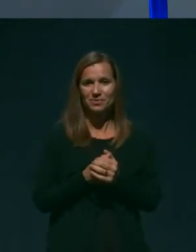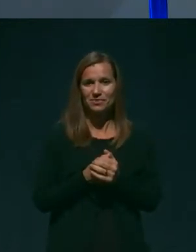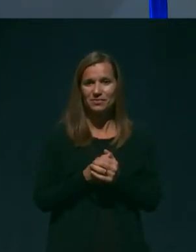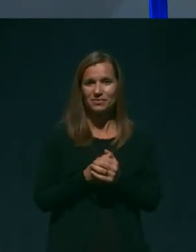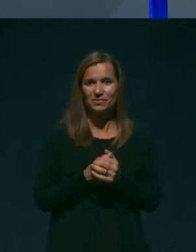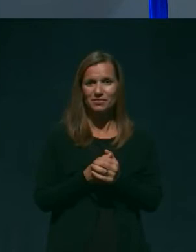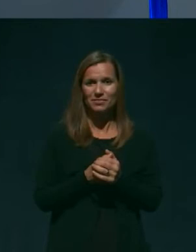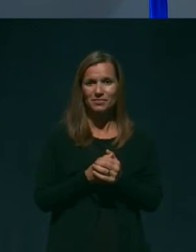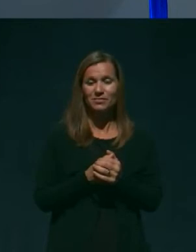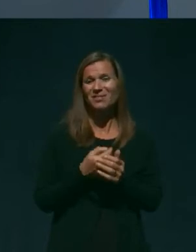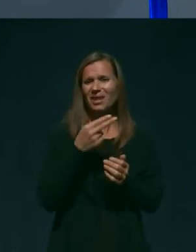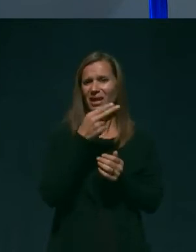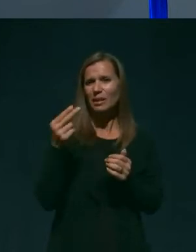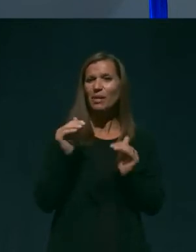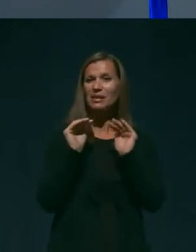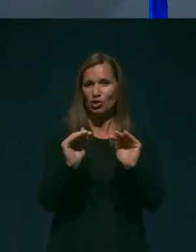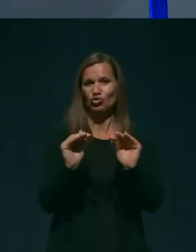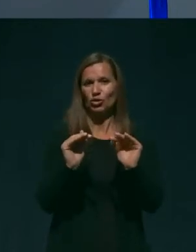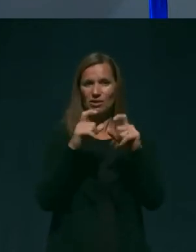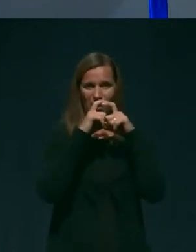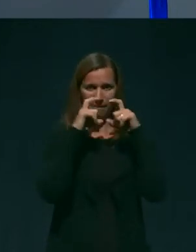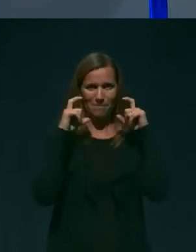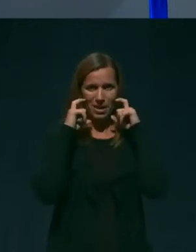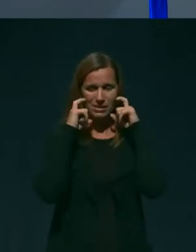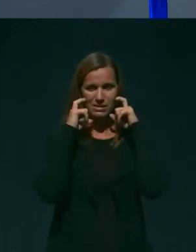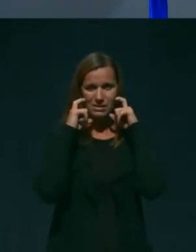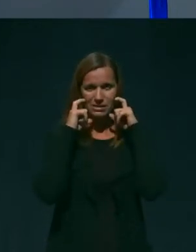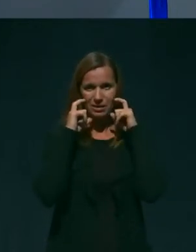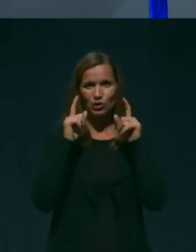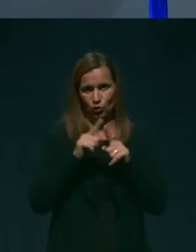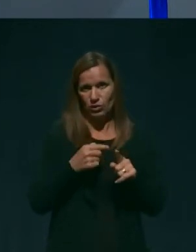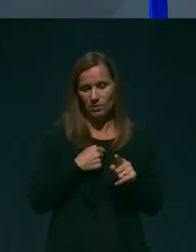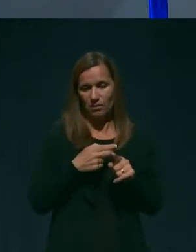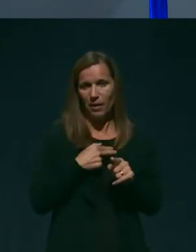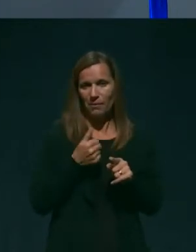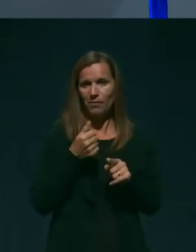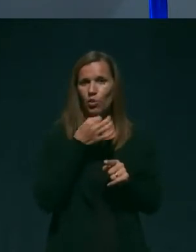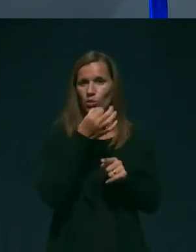Na temo zaščitnih mask imam tudi jaz vprašanje.